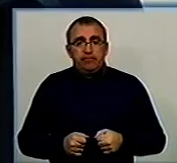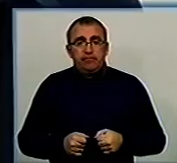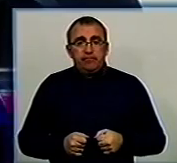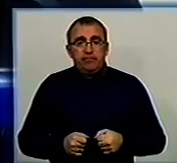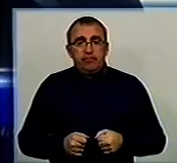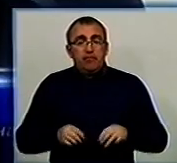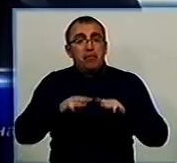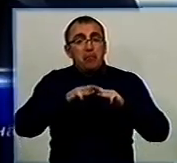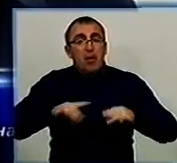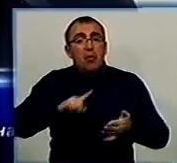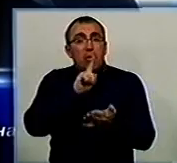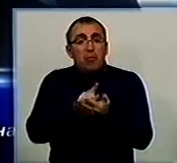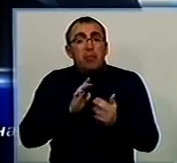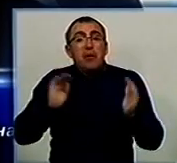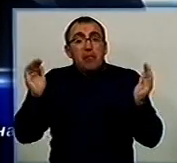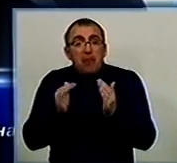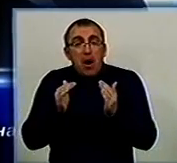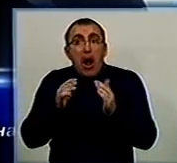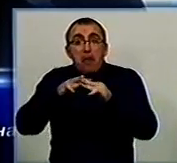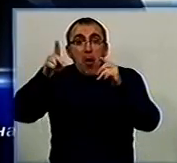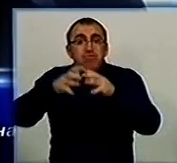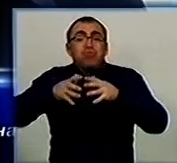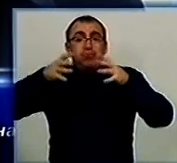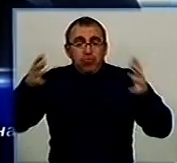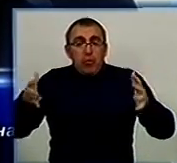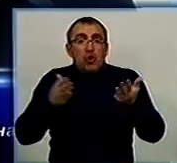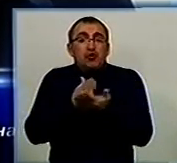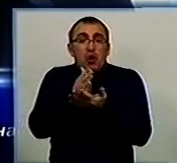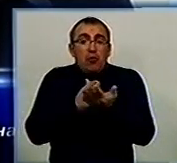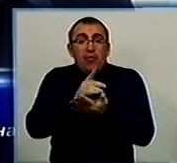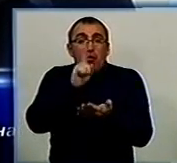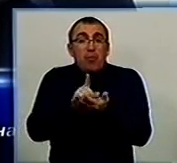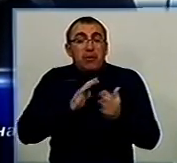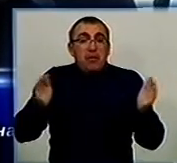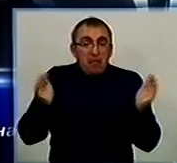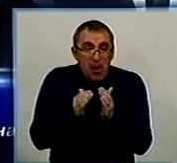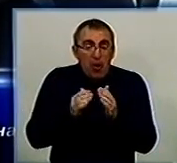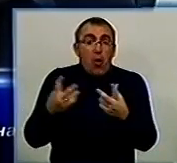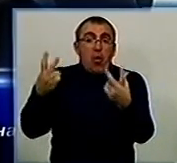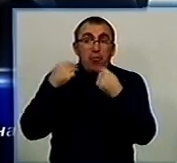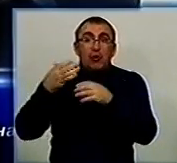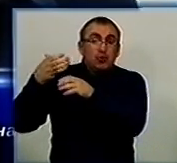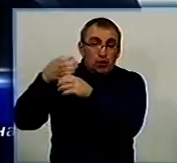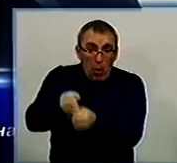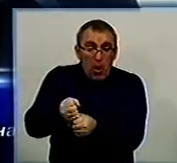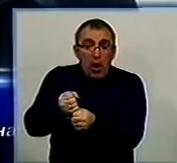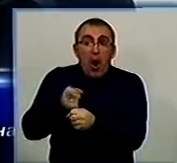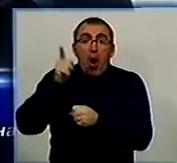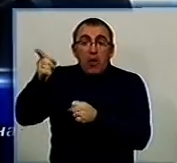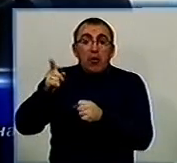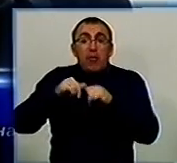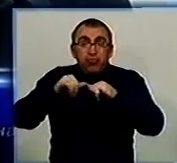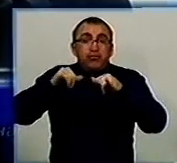Міністерств має бути менше, а їх становиться більше. Чинівників має бути менше, нам обіцяють їх сокращення, а вони